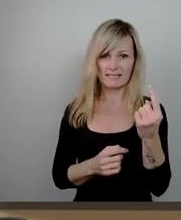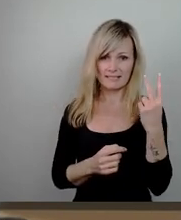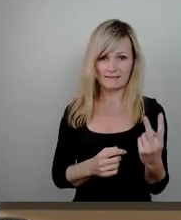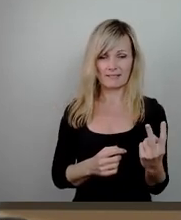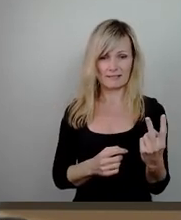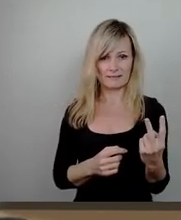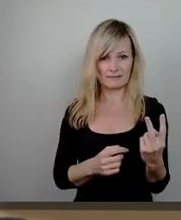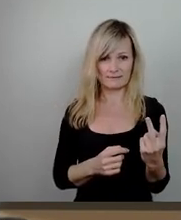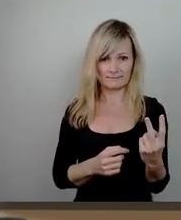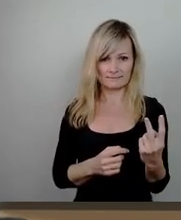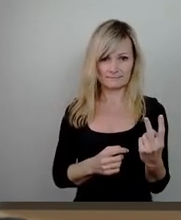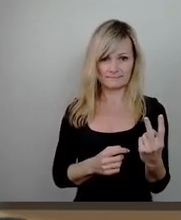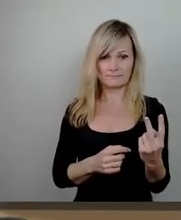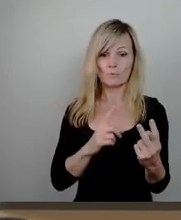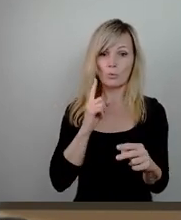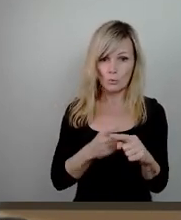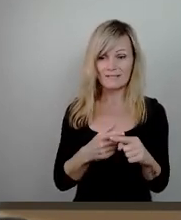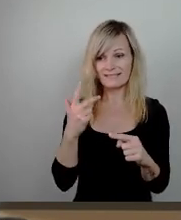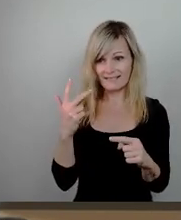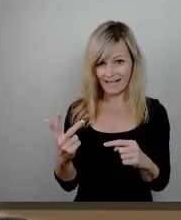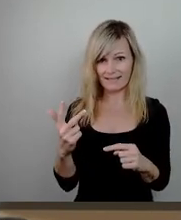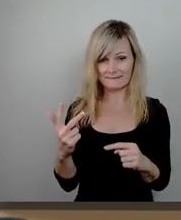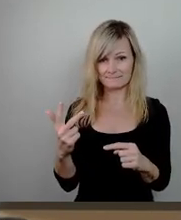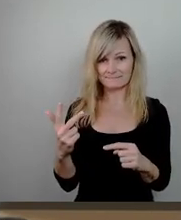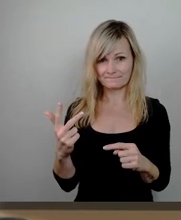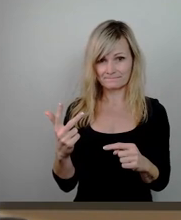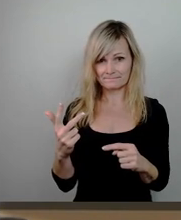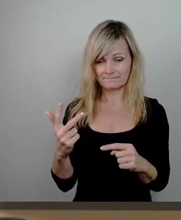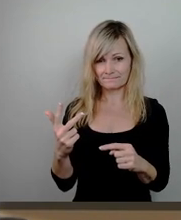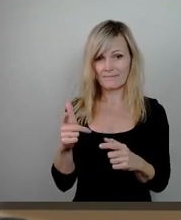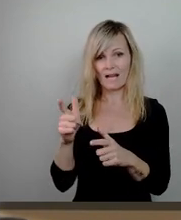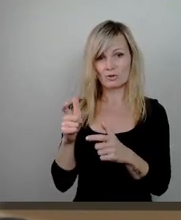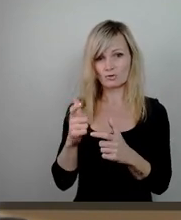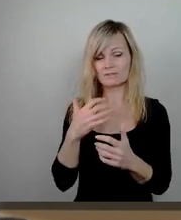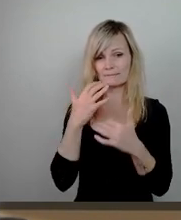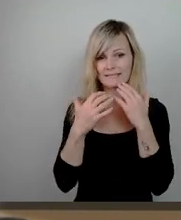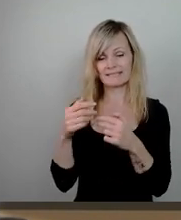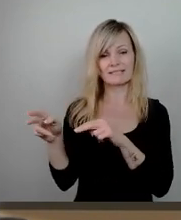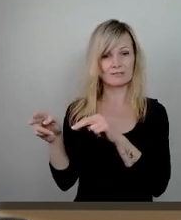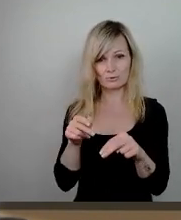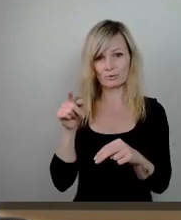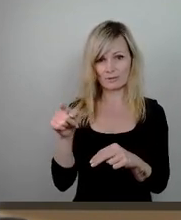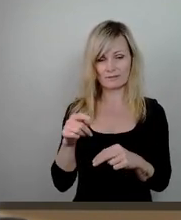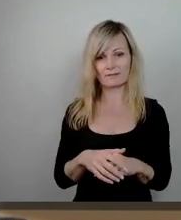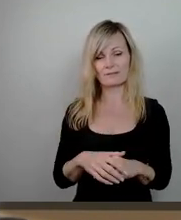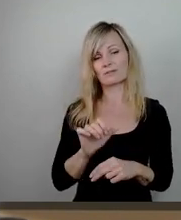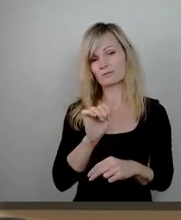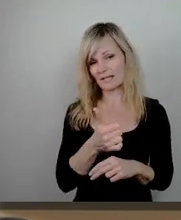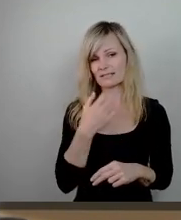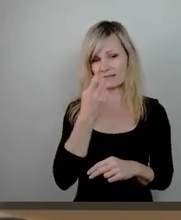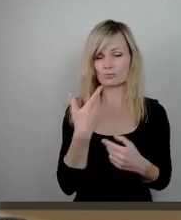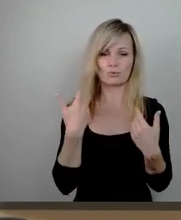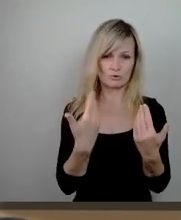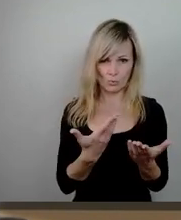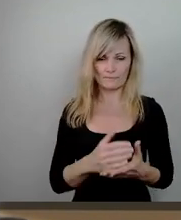und 3 würden wir dann zum Ausschussbericht zurückkehren. Aber zunächst erstmal versuchen wir es hier mit